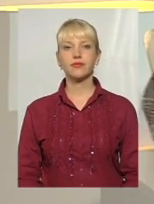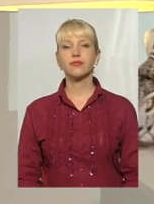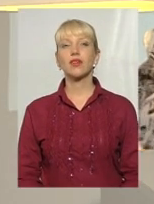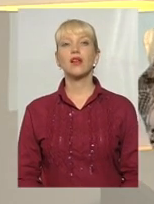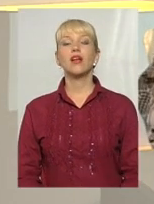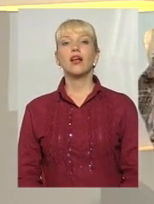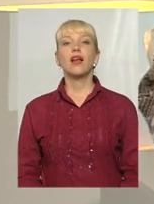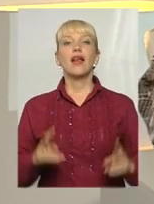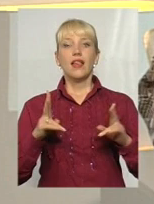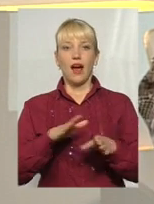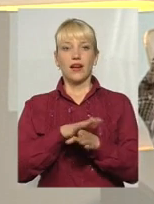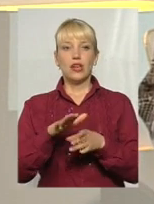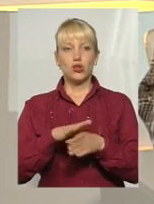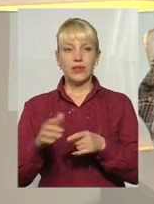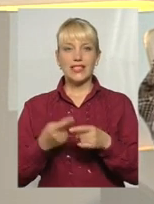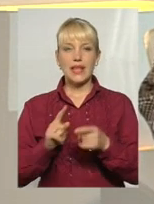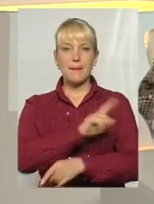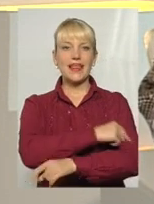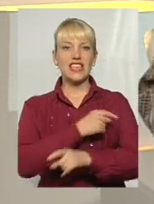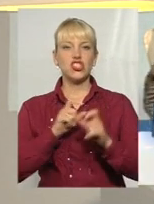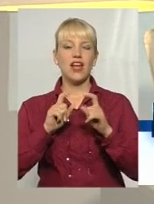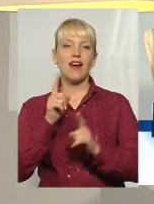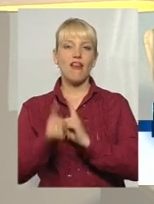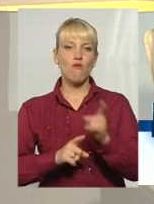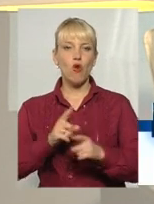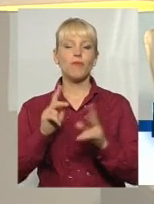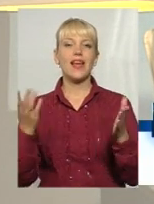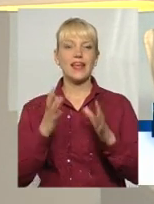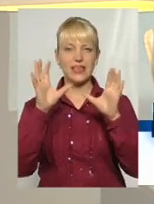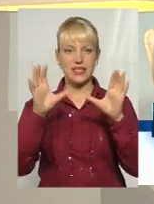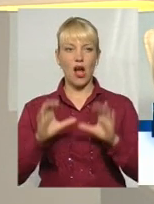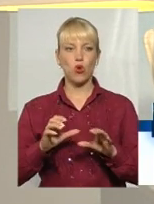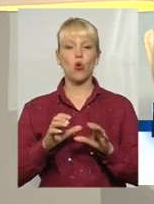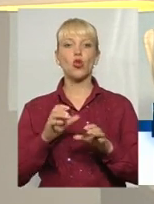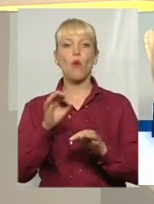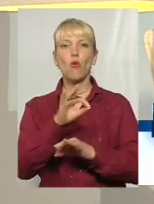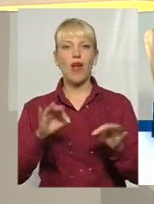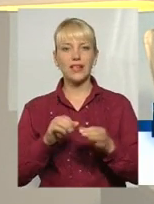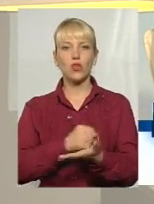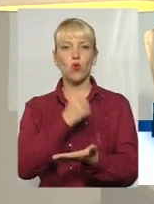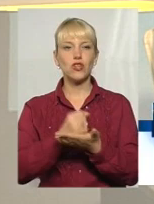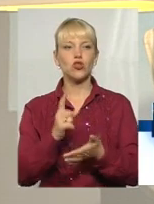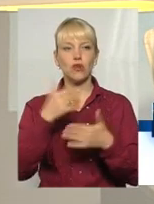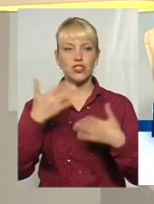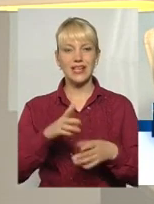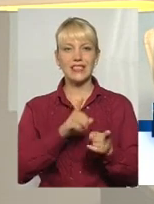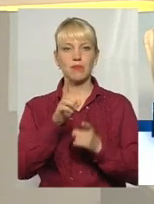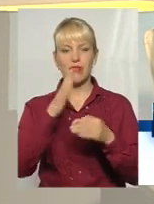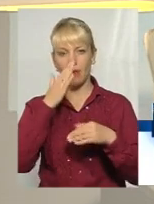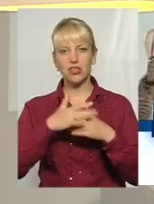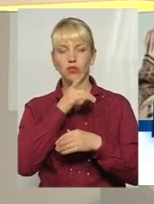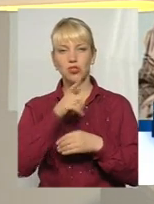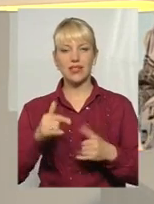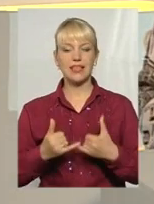Отже, як реалізовуватиметься медична реформа і які законопроекти ухвалені, що вже зміниться найближчим часом для медиків і